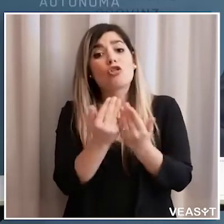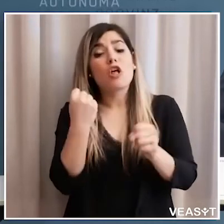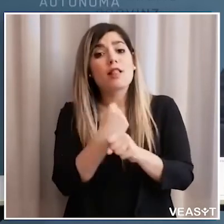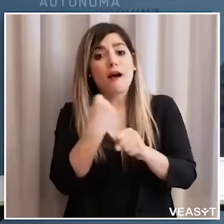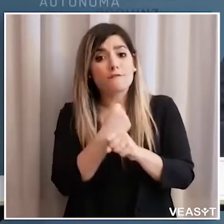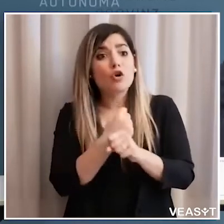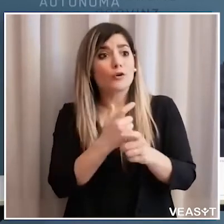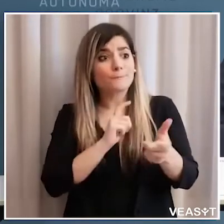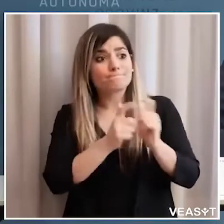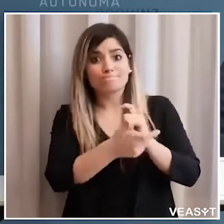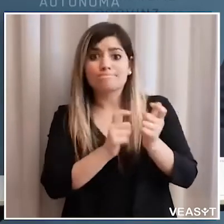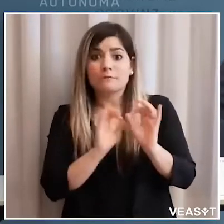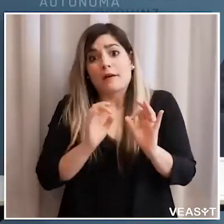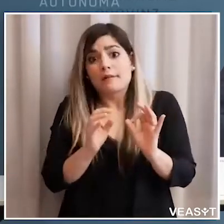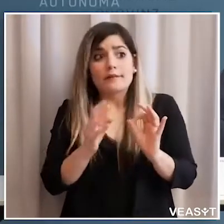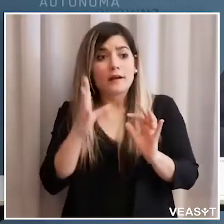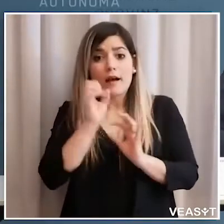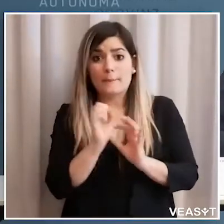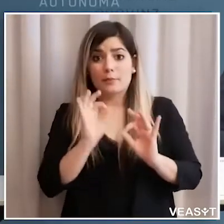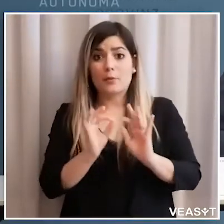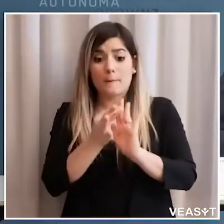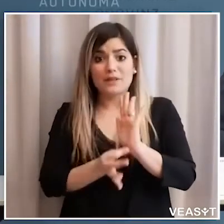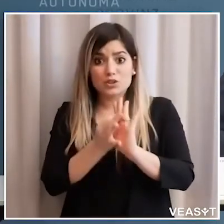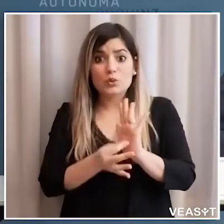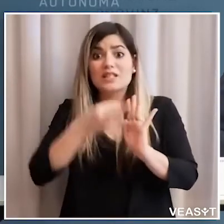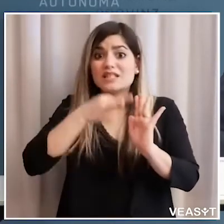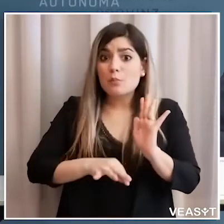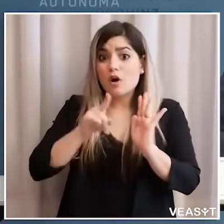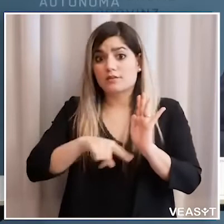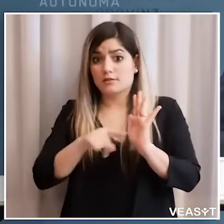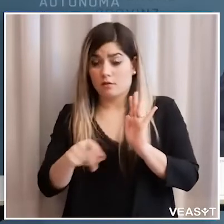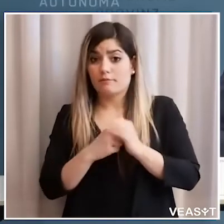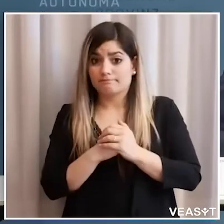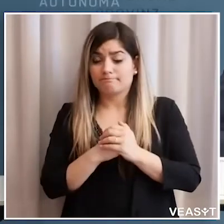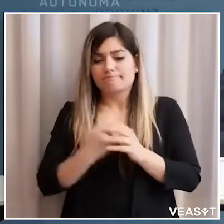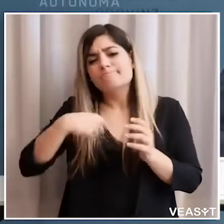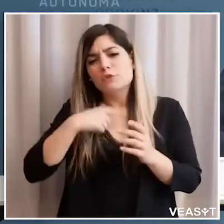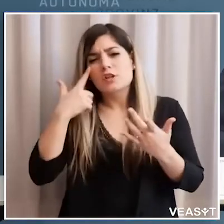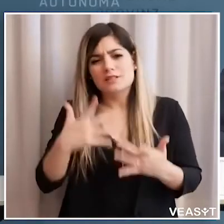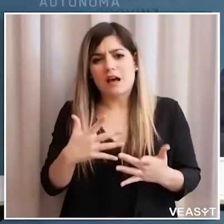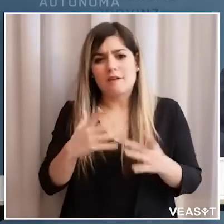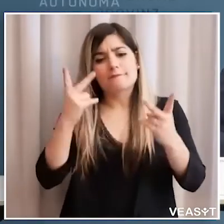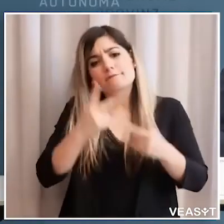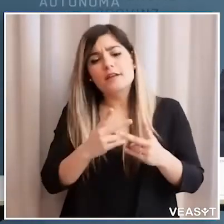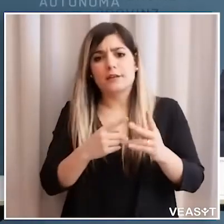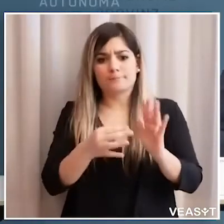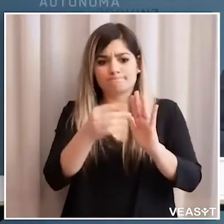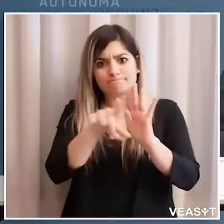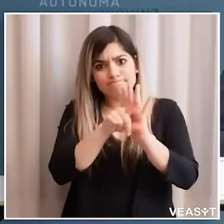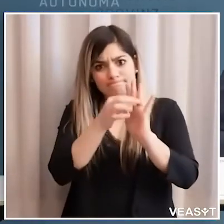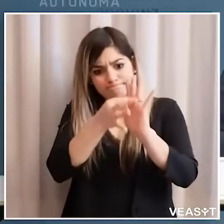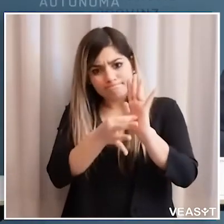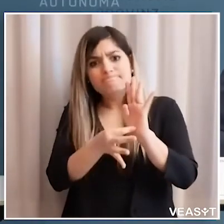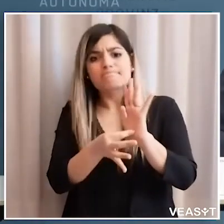lavoro per capire la praticabilità di determinate misure e ci rendiamo conto che spesso sarà difficile lavorare con queste